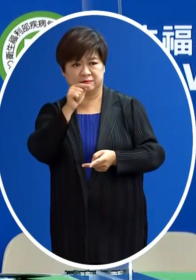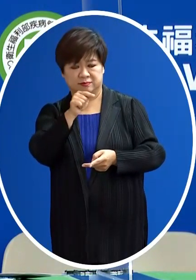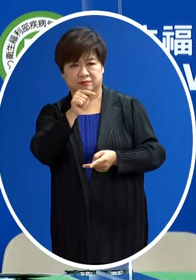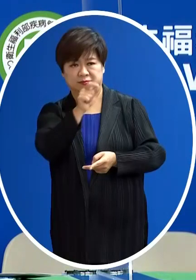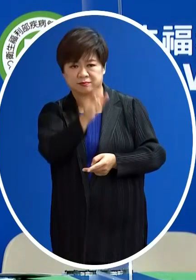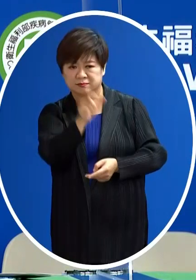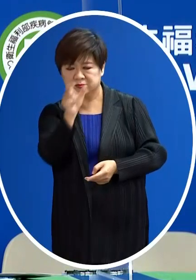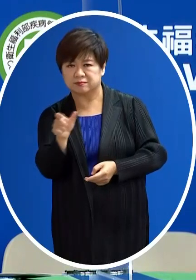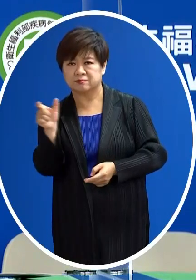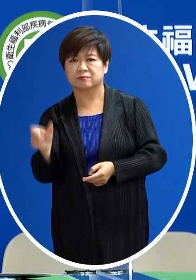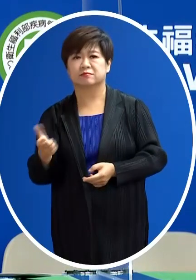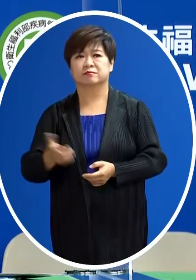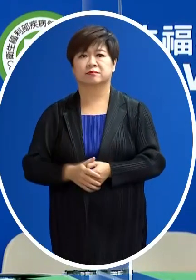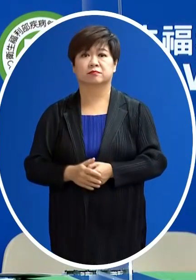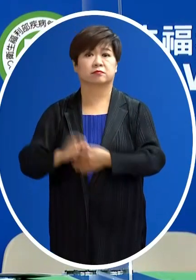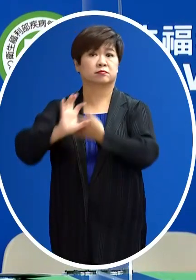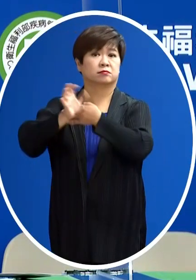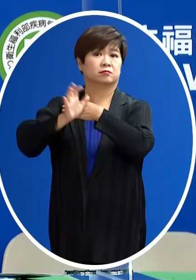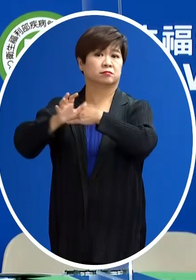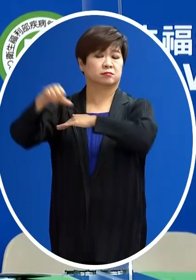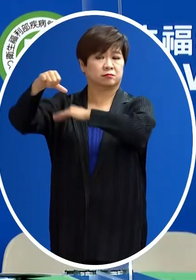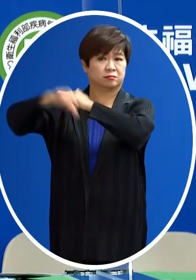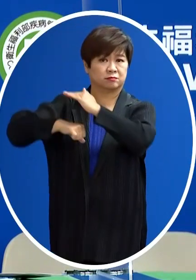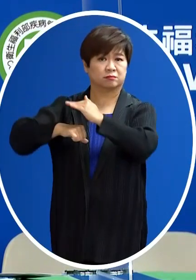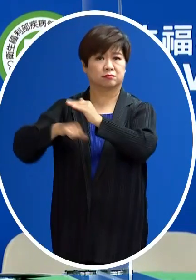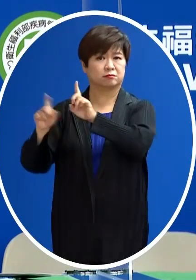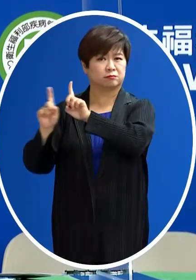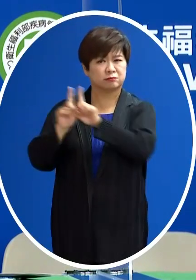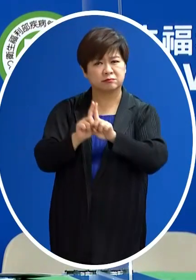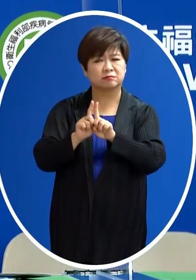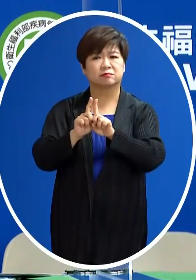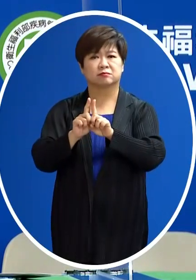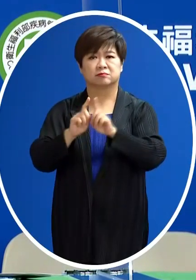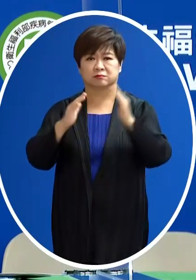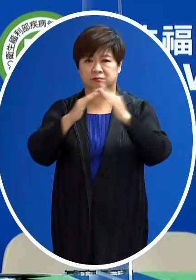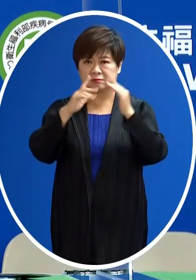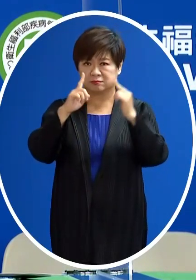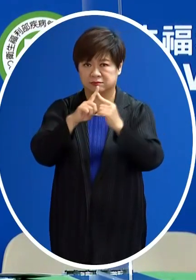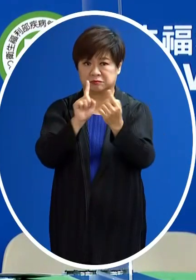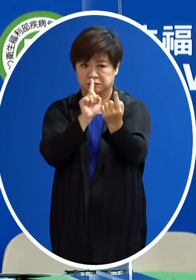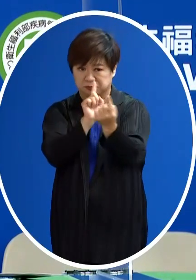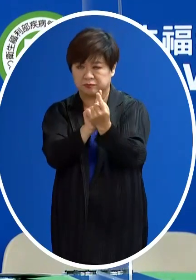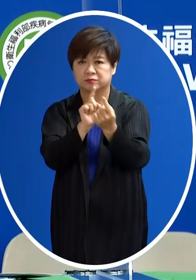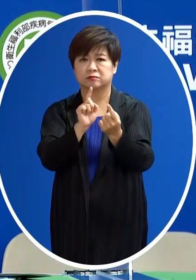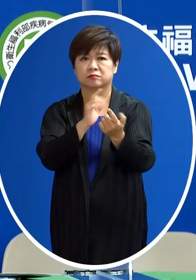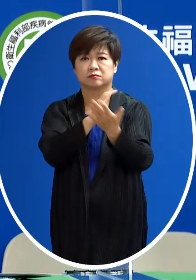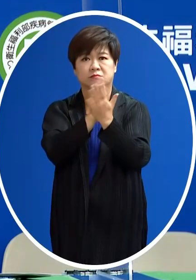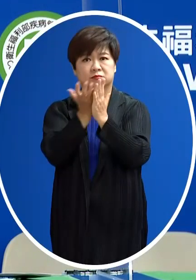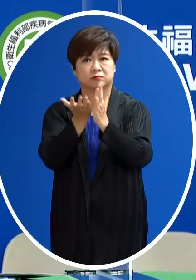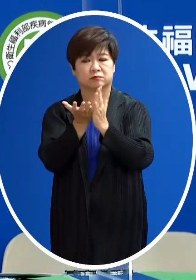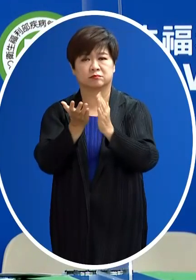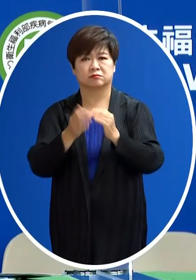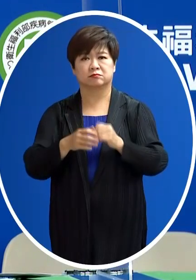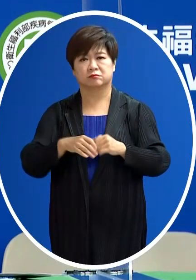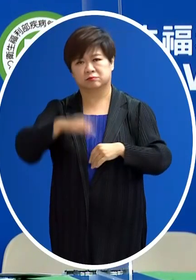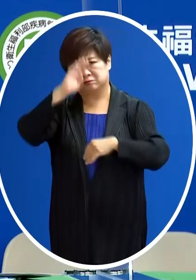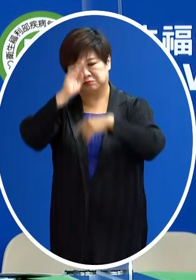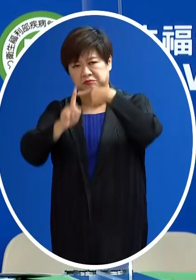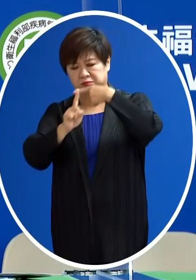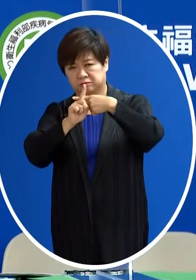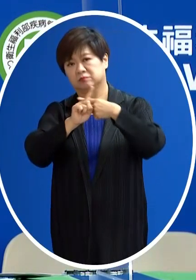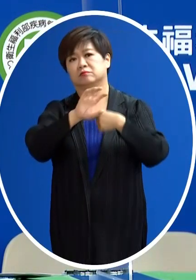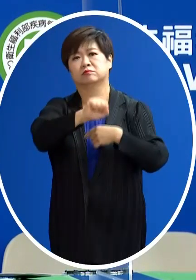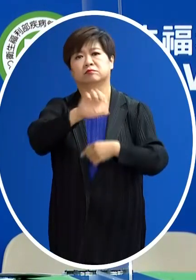一些這個境外一路的一個同行者跟這個他的家人事實上驗出陽性的比例